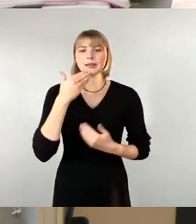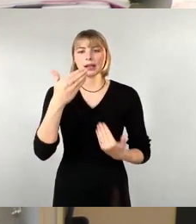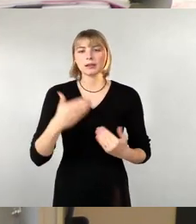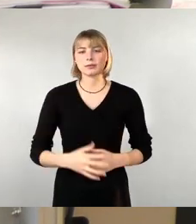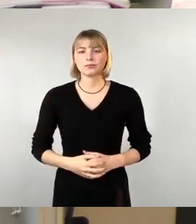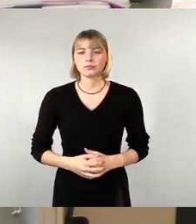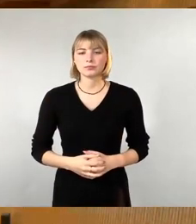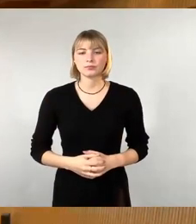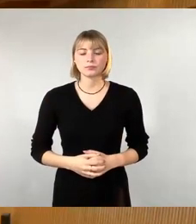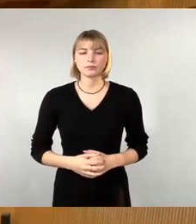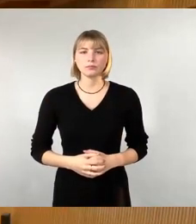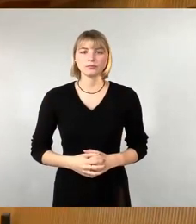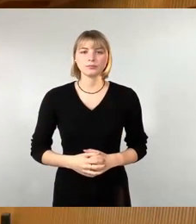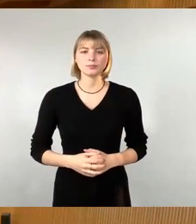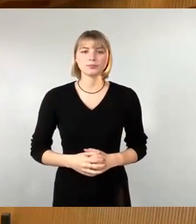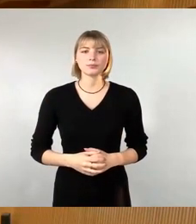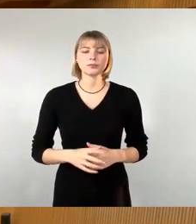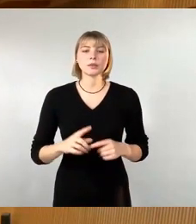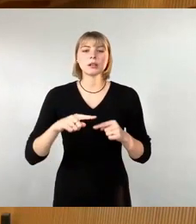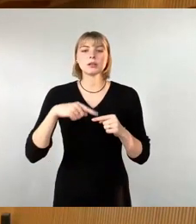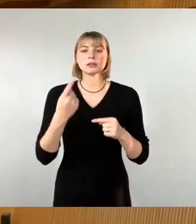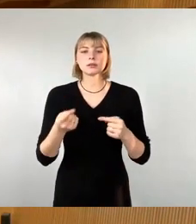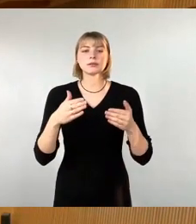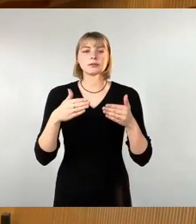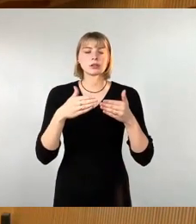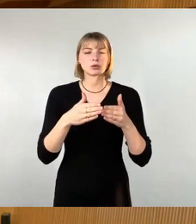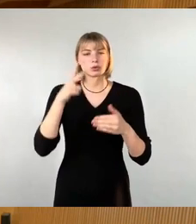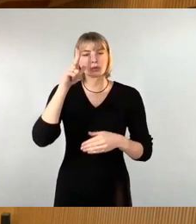Als nächstes Fraktion Bündnis 90 Die Grünen, Herr Dr. Deppel.